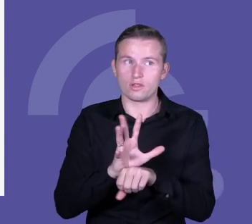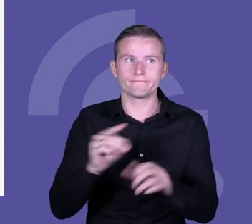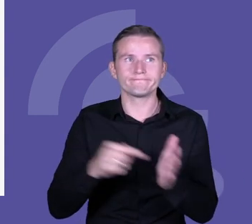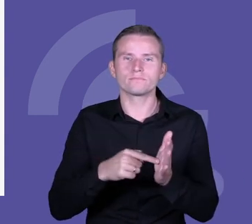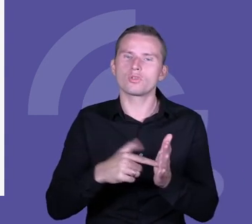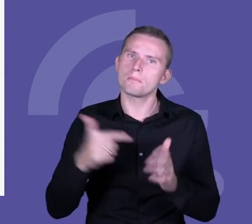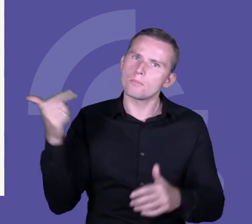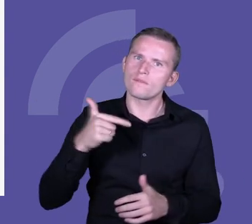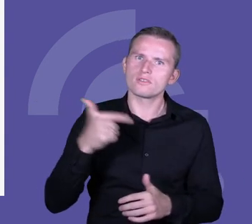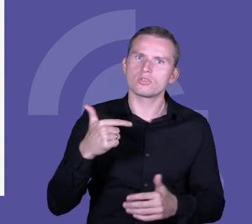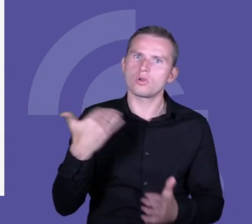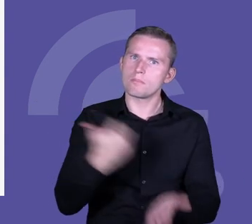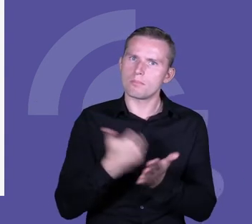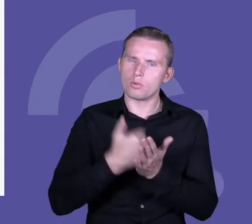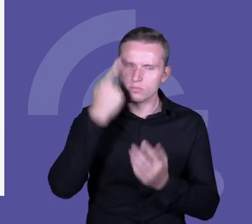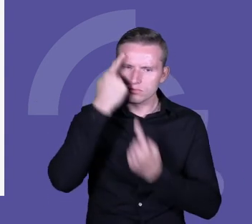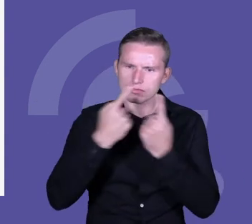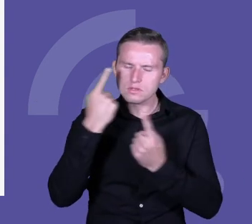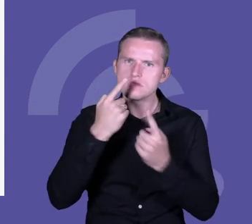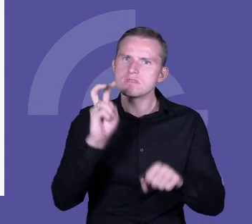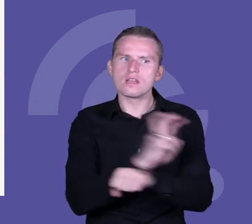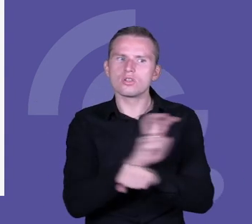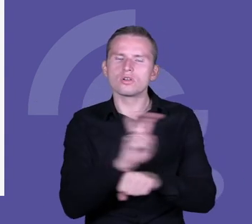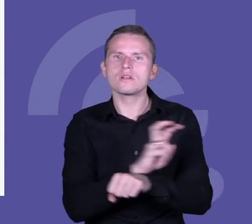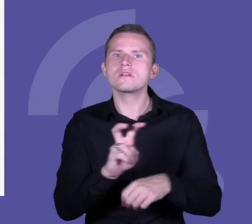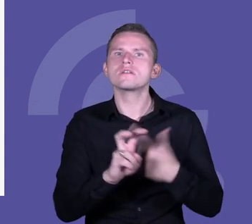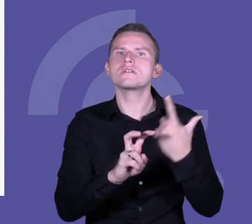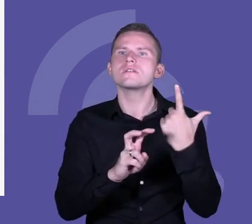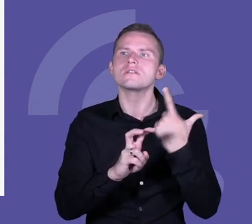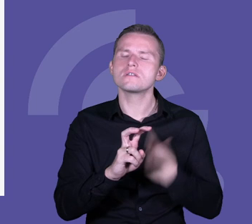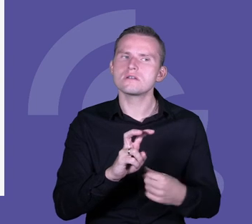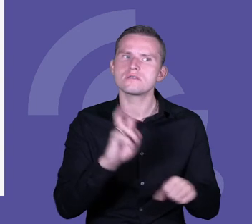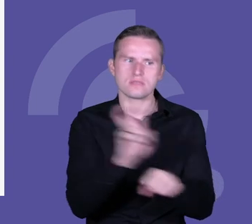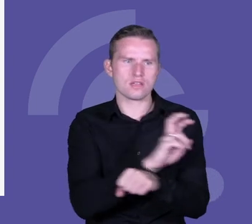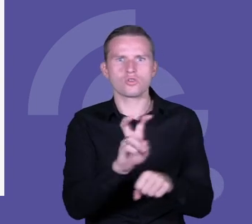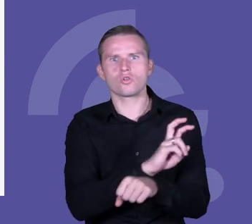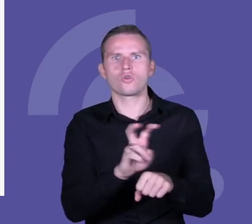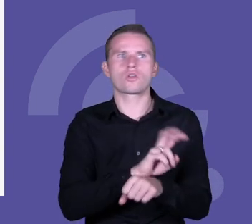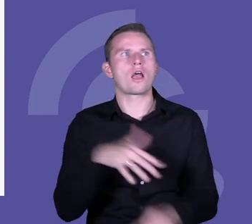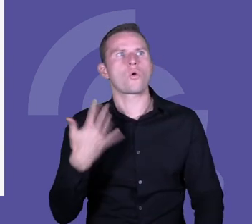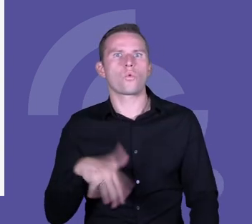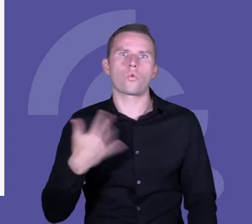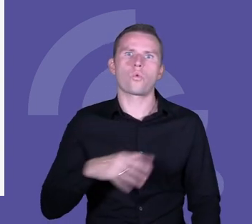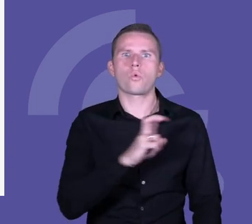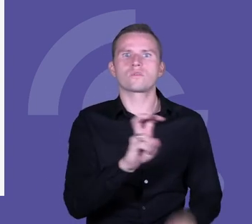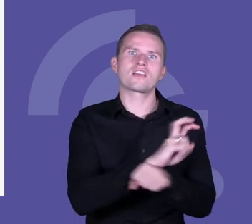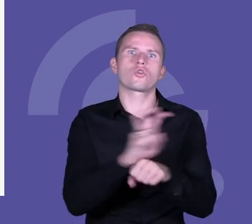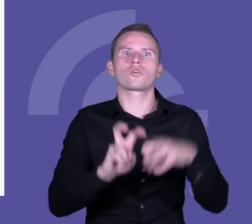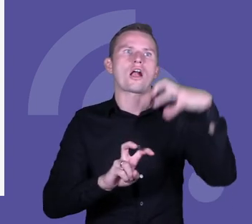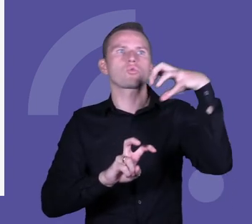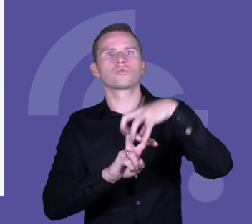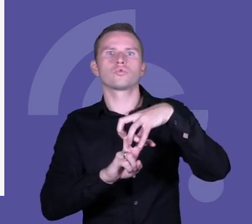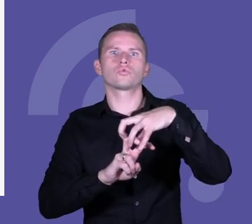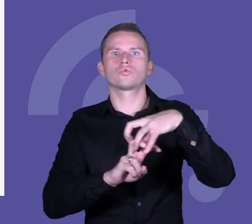światło, które nam rzuciło światło na technologię i powiedzieć sobie powinniśmy teraz i co z tą technologią dalej. Gdzie ona ma być, a gdzie